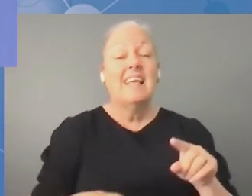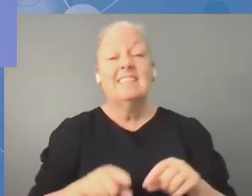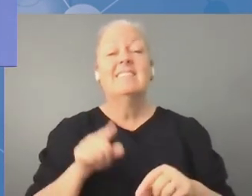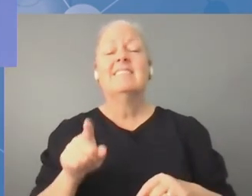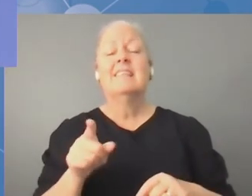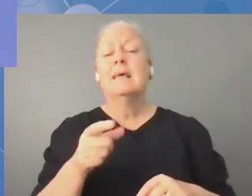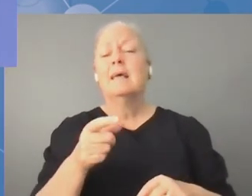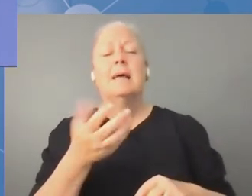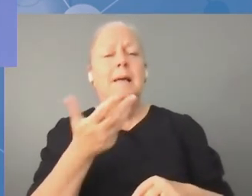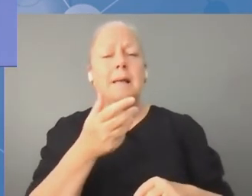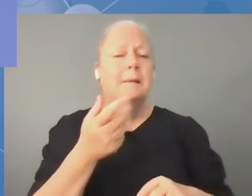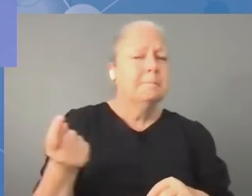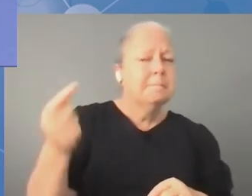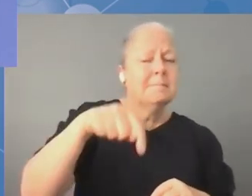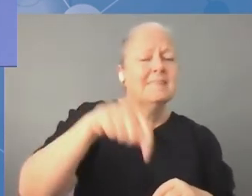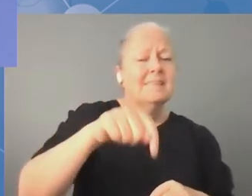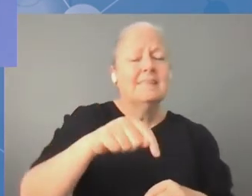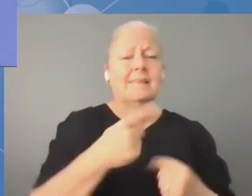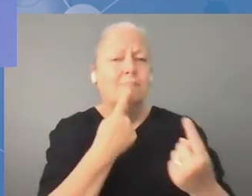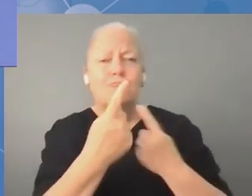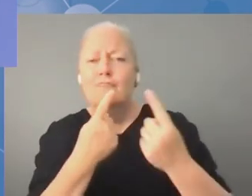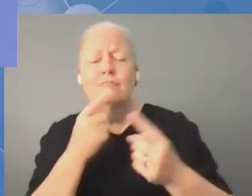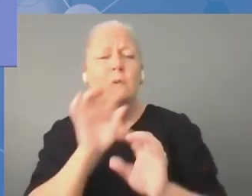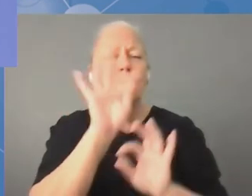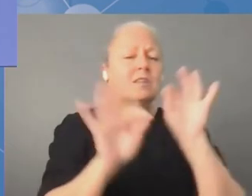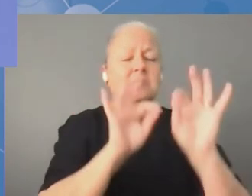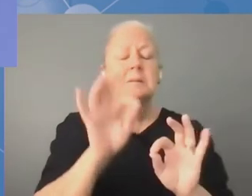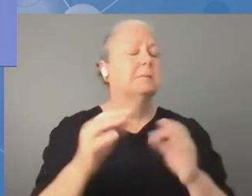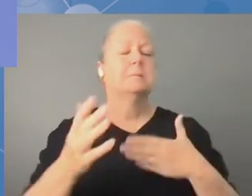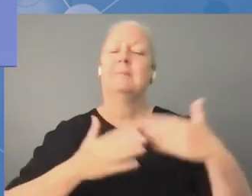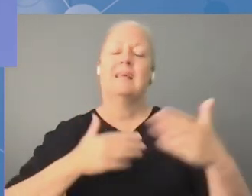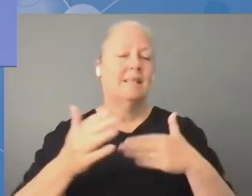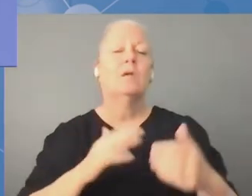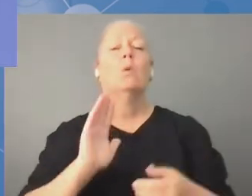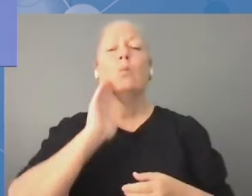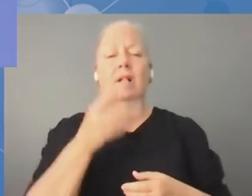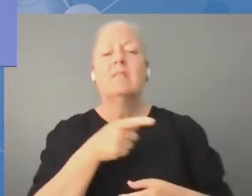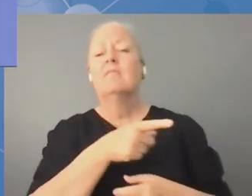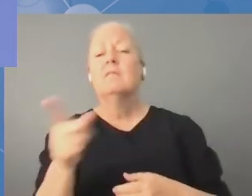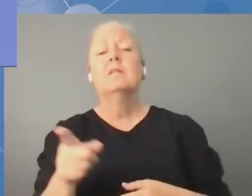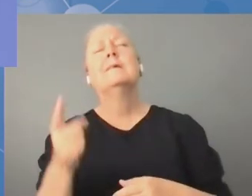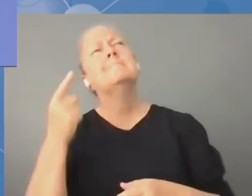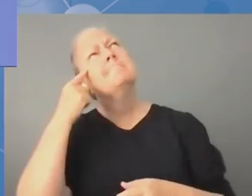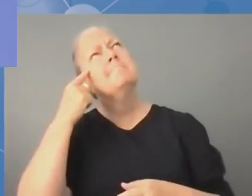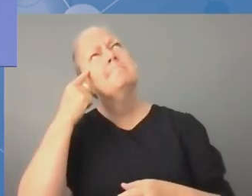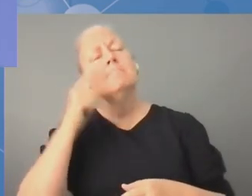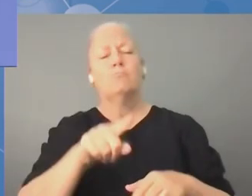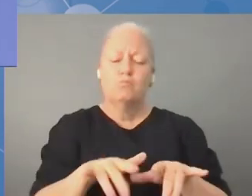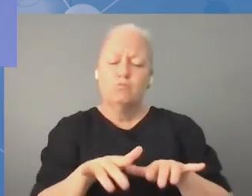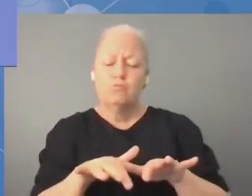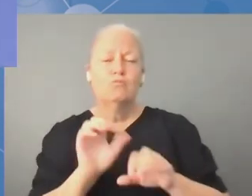Przepraszam tych wszystkich, którym nie udało się dołączyć do kolejki, ale oczywiście komentarze można też